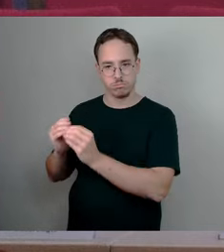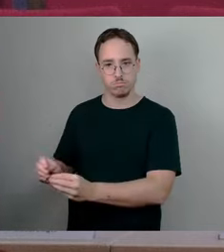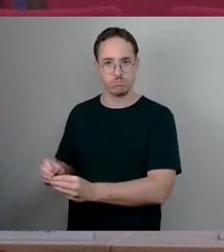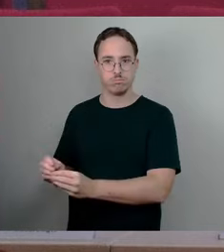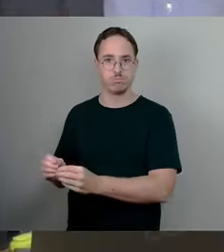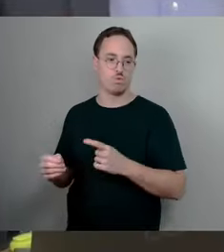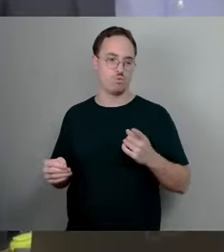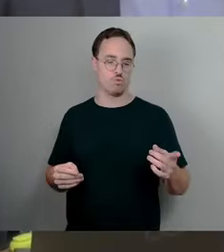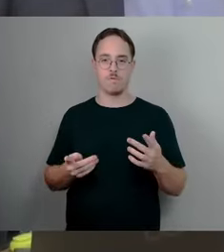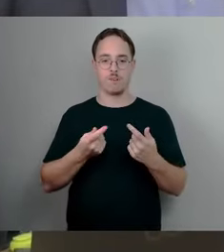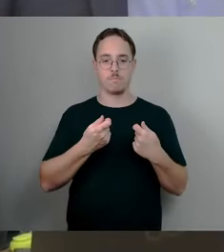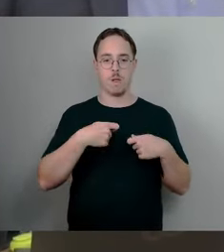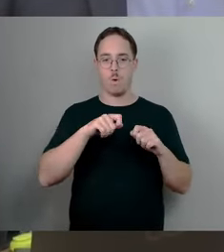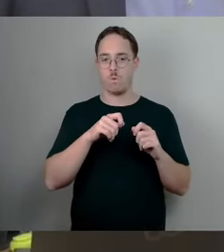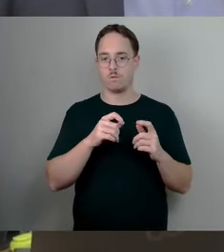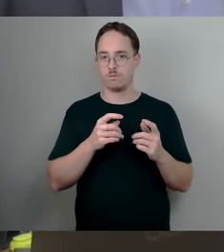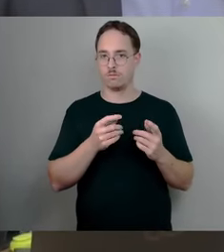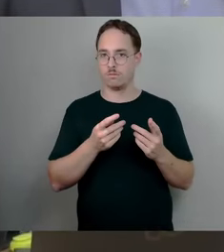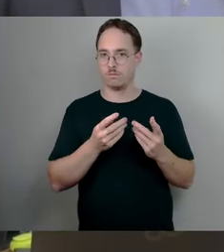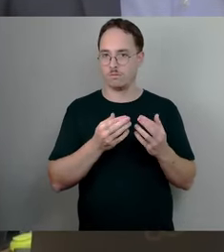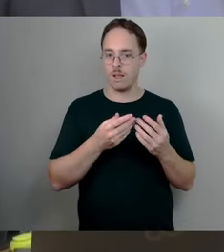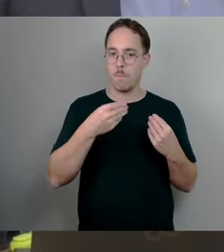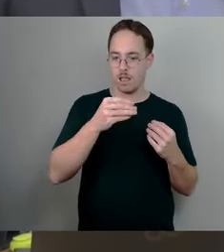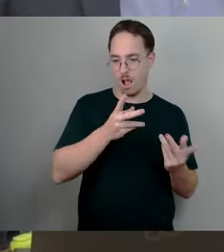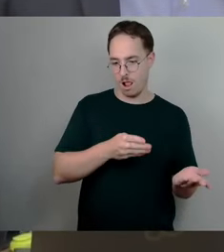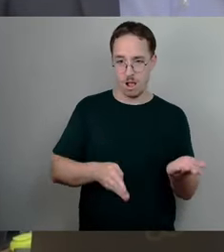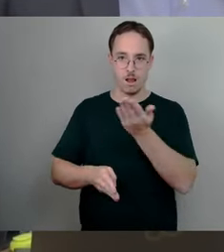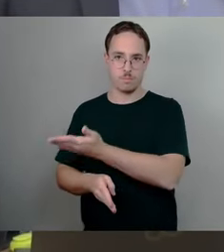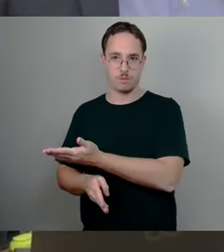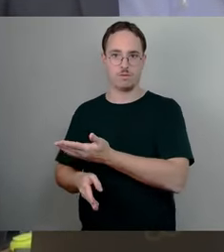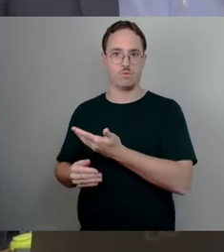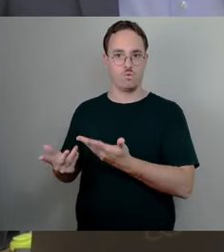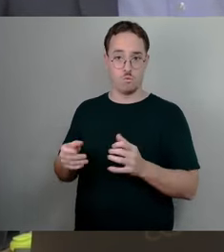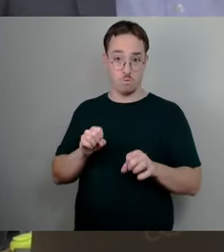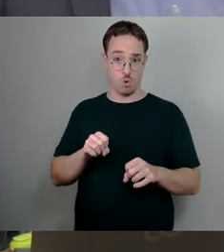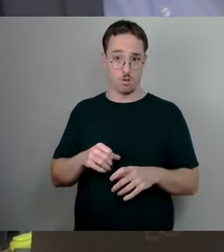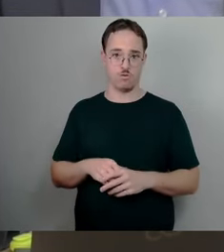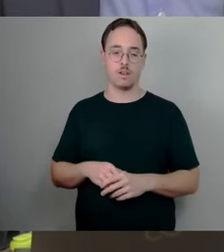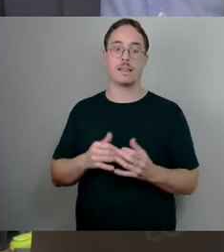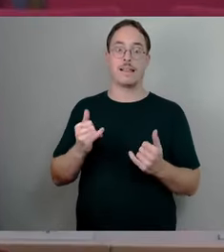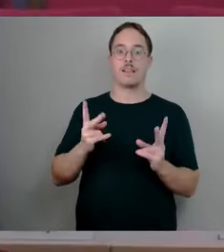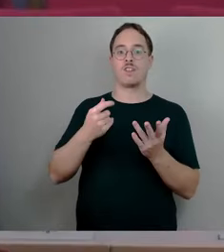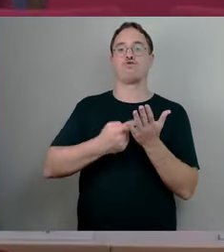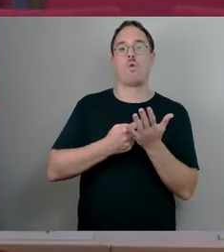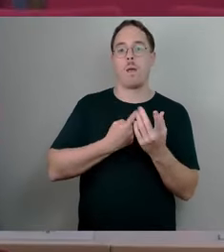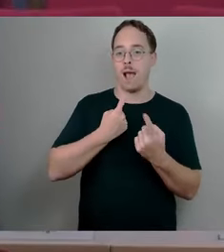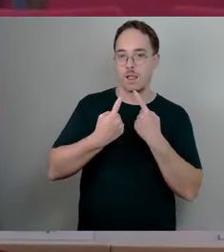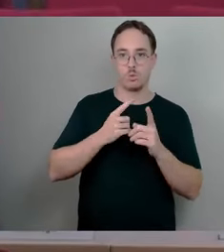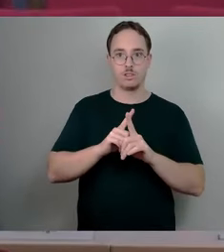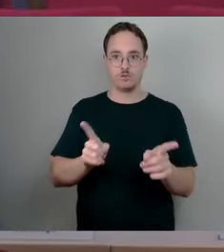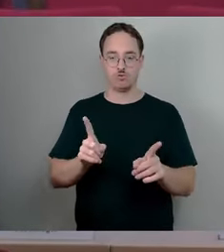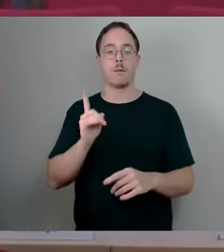Steuerberatung, ich glaube, das wird komplexer sein, aber sich damit auseinanderzusetzen, können wir gerne tun. Dann muss ich trotzdem nochmal nachfragen,